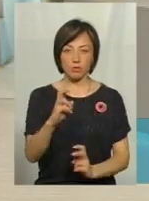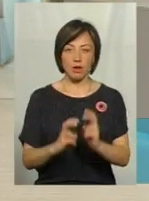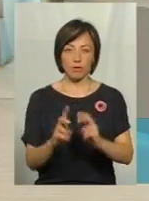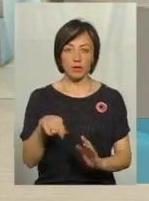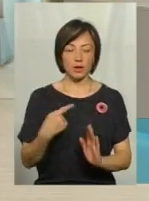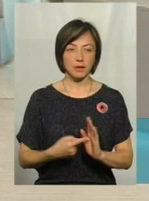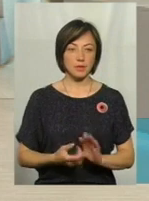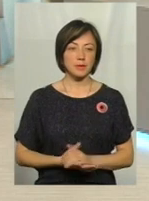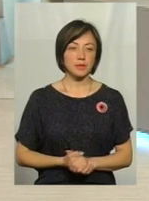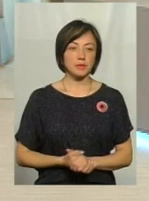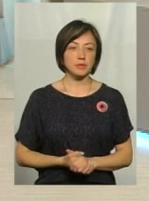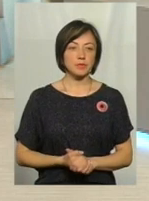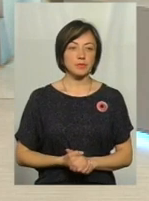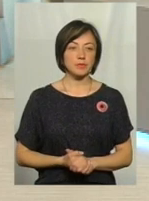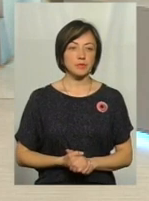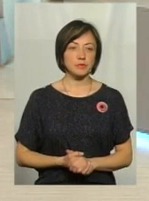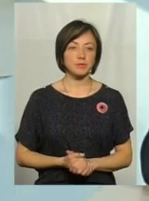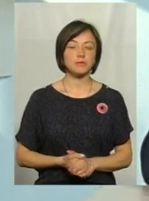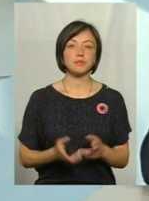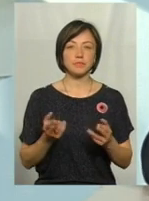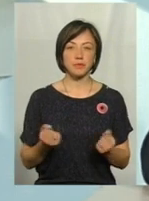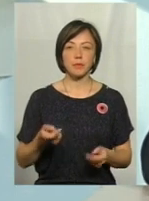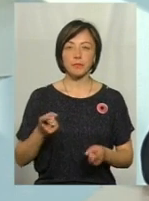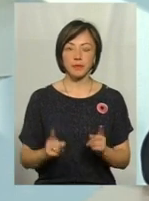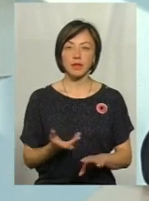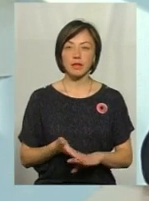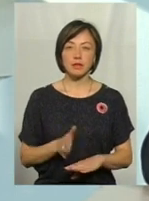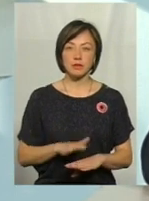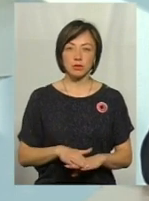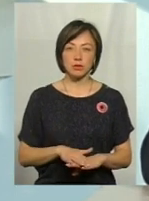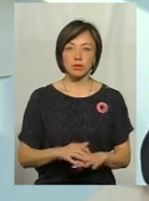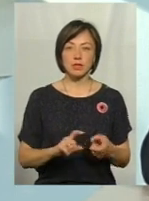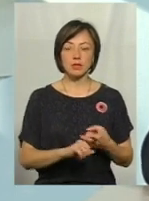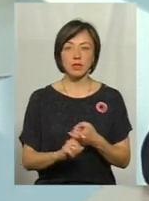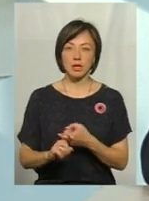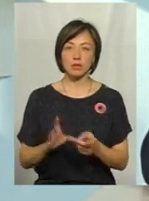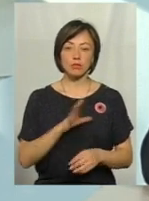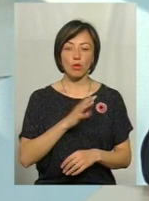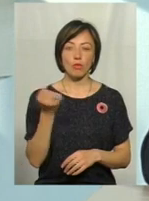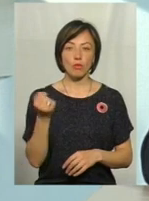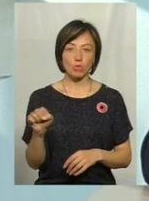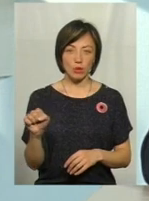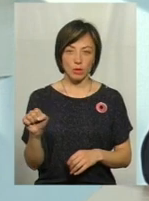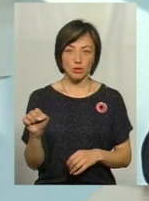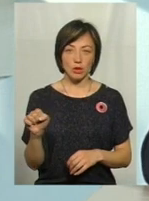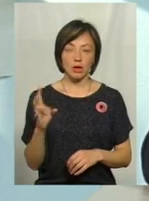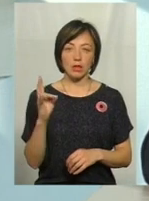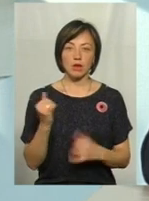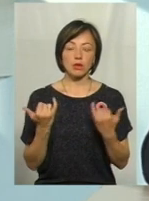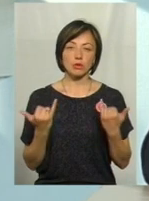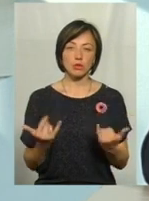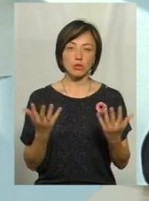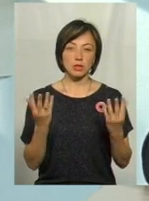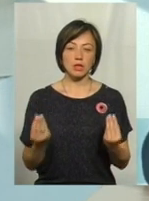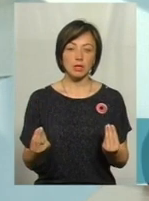Скажу так, що дійсно критичну залежність була подолана. На сьогоднішній день